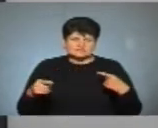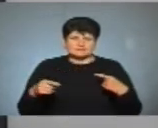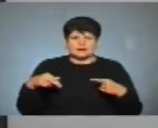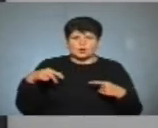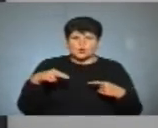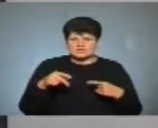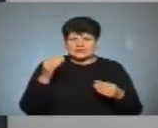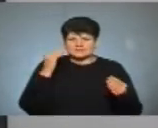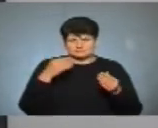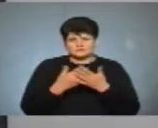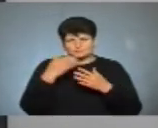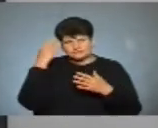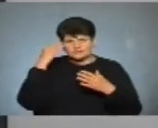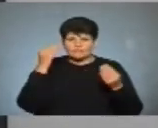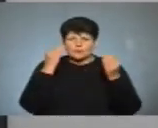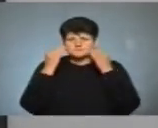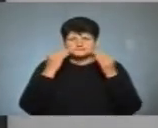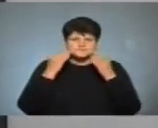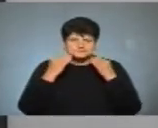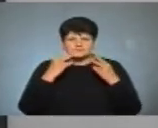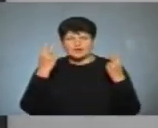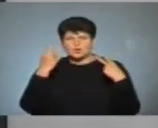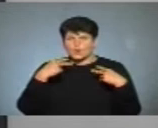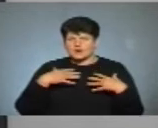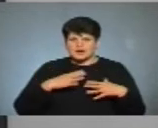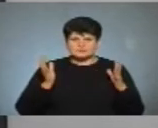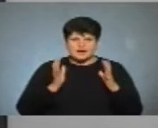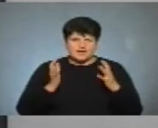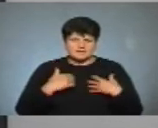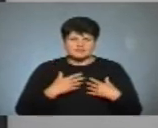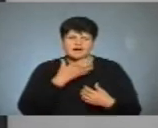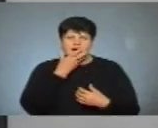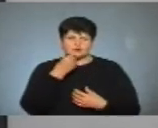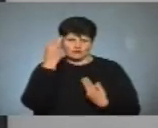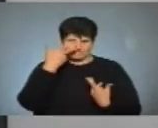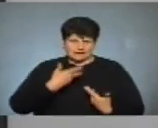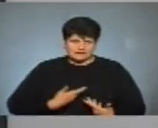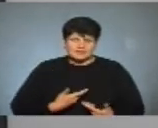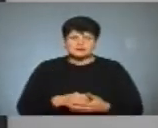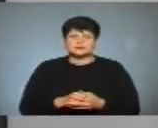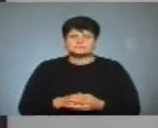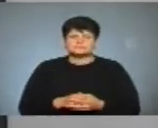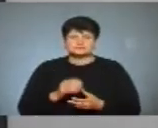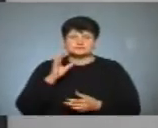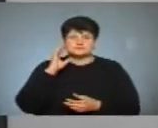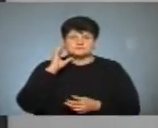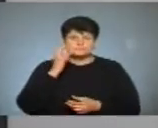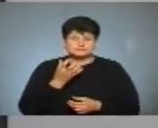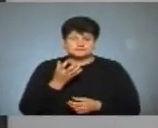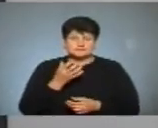ходили в косметичний салон, хороший, якісний, ми там себе доглядали, намагалися гарно виглядати. Але серйозні